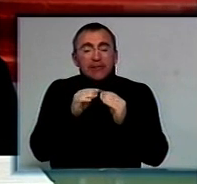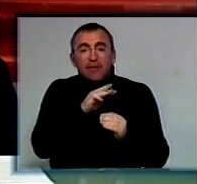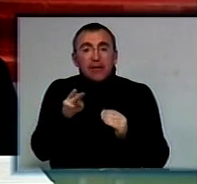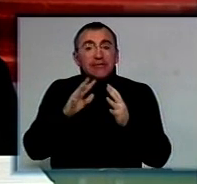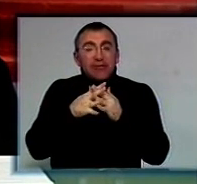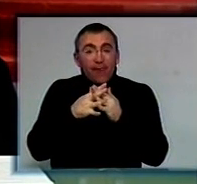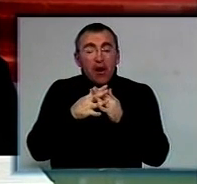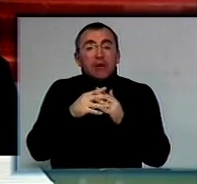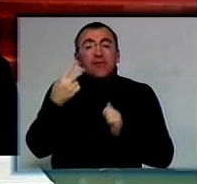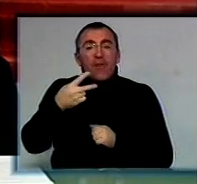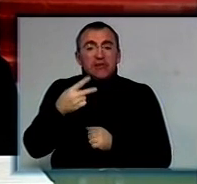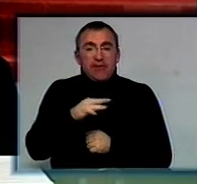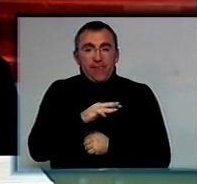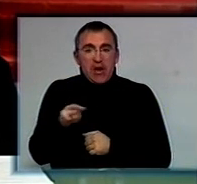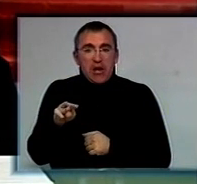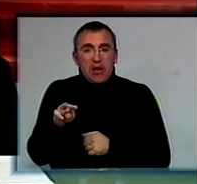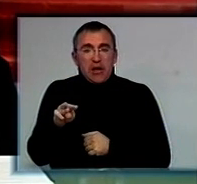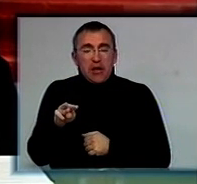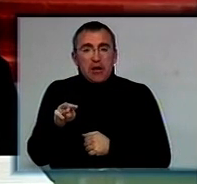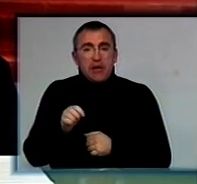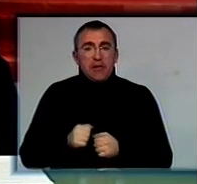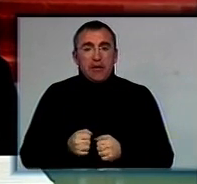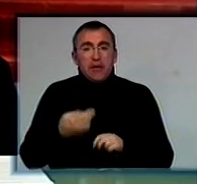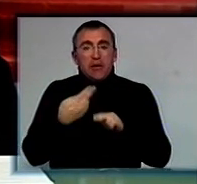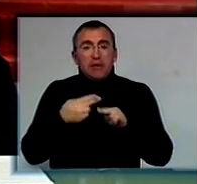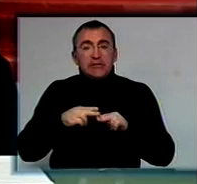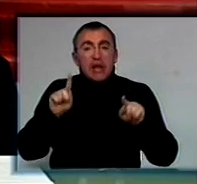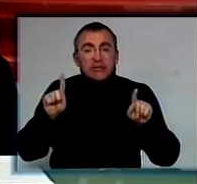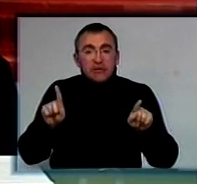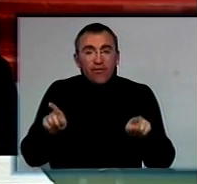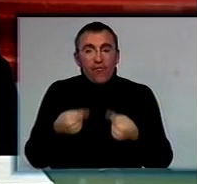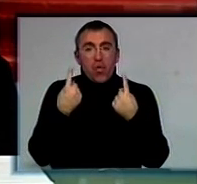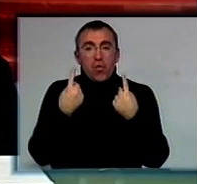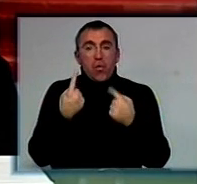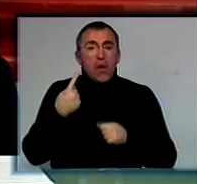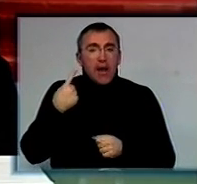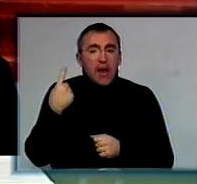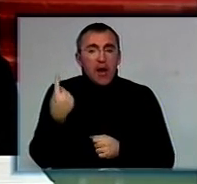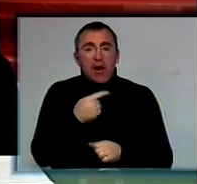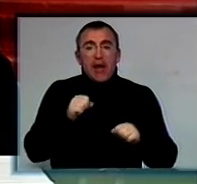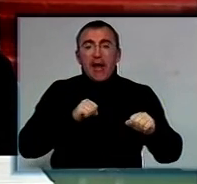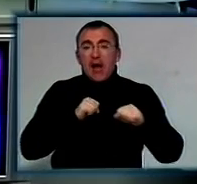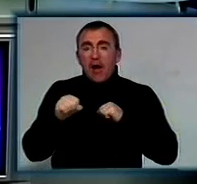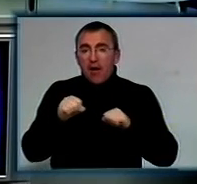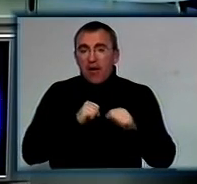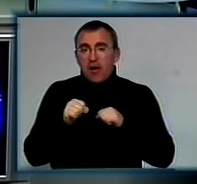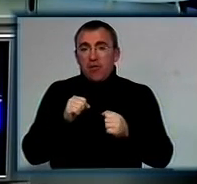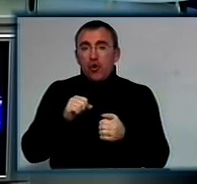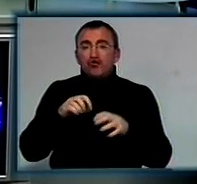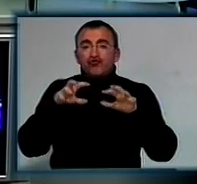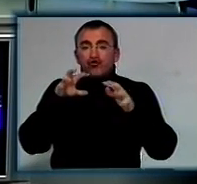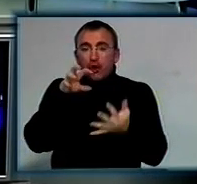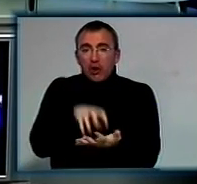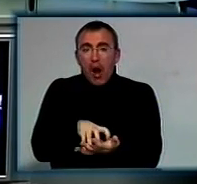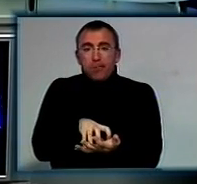місцевості за 20 хвилин. Це створення єдиного керівного штабу